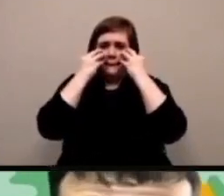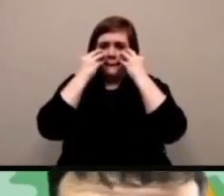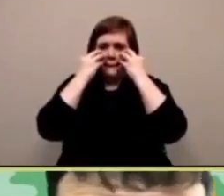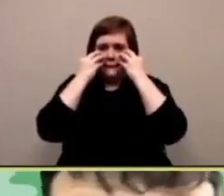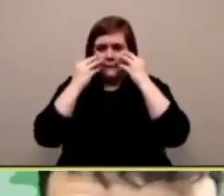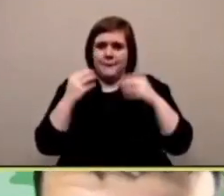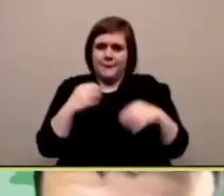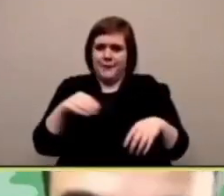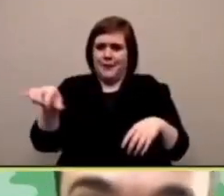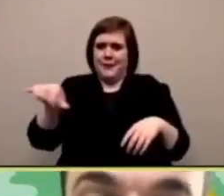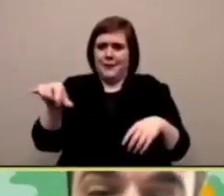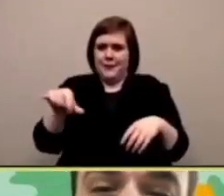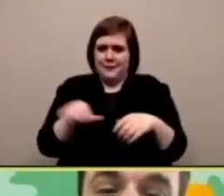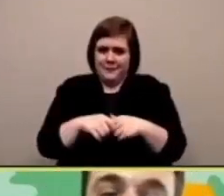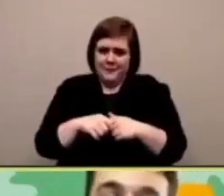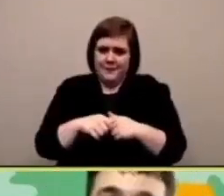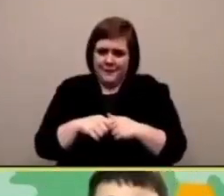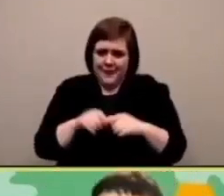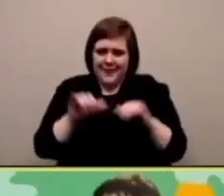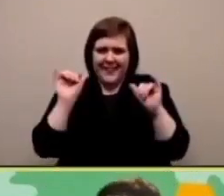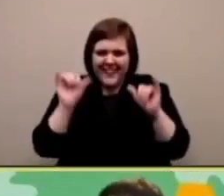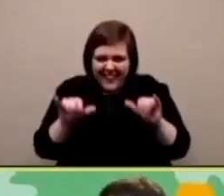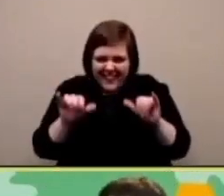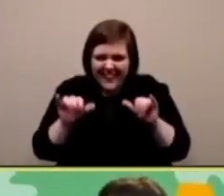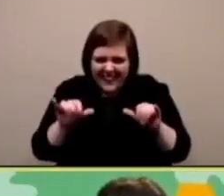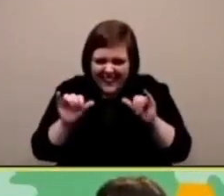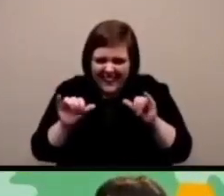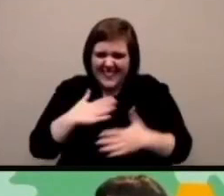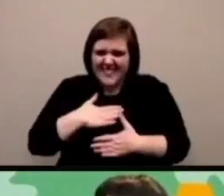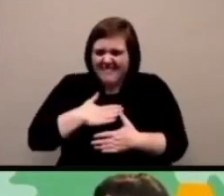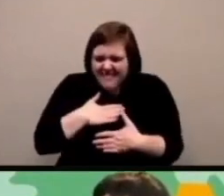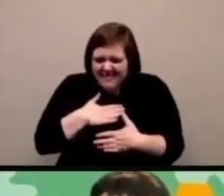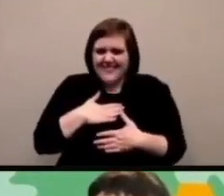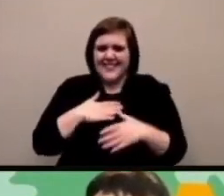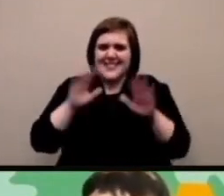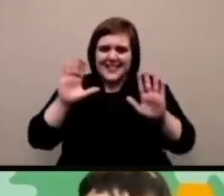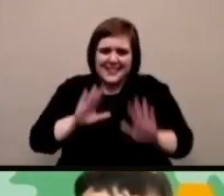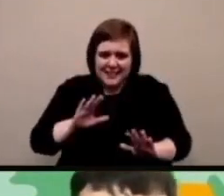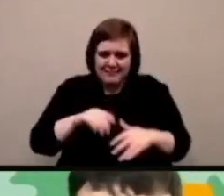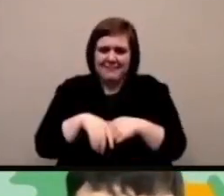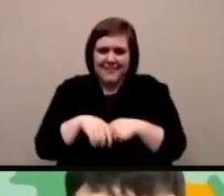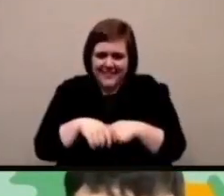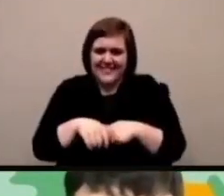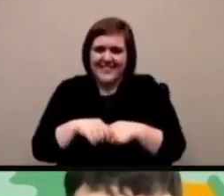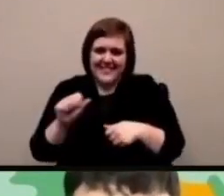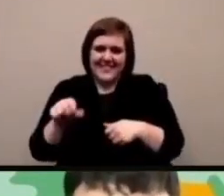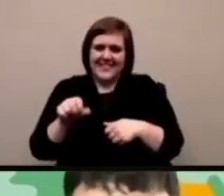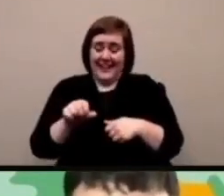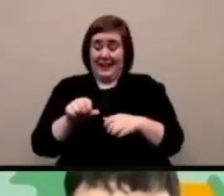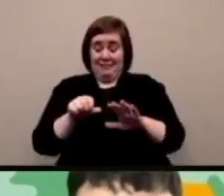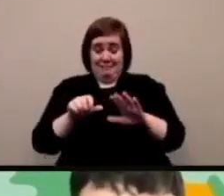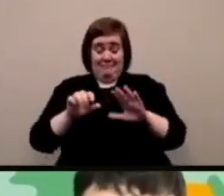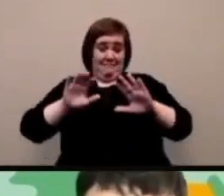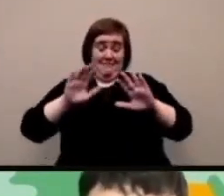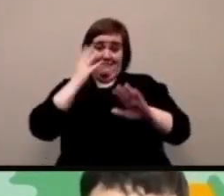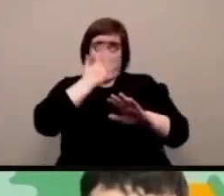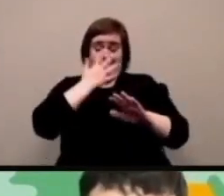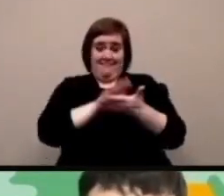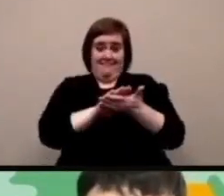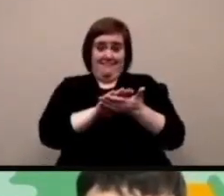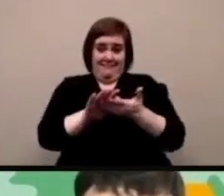fare delle facce sentimenti emozioni ho deciso mettere queste come le guance rosse